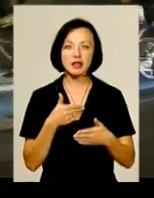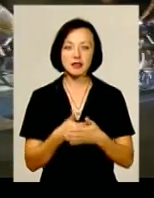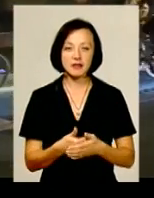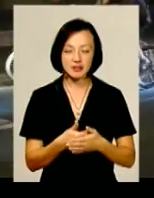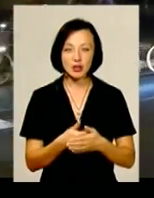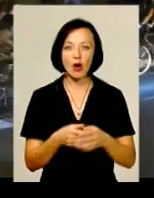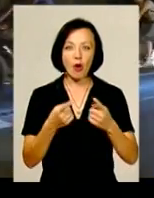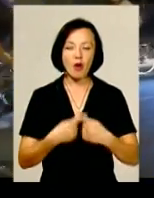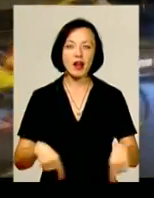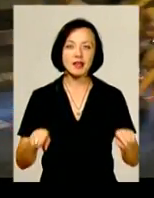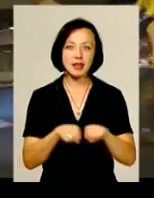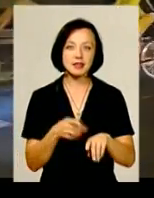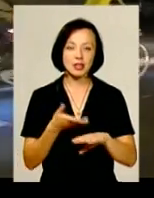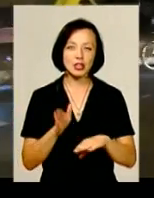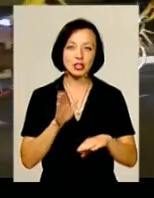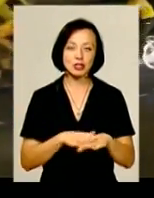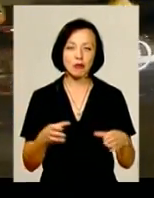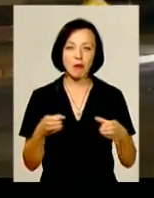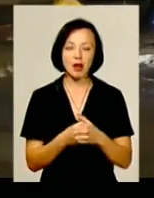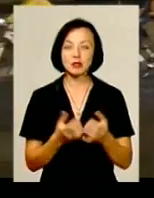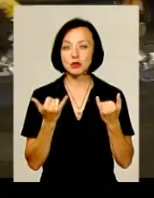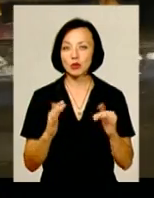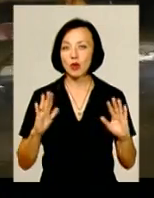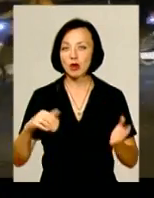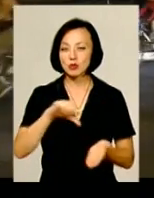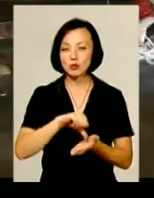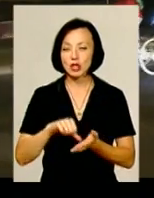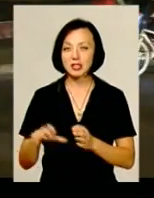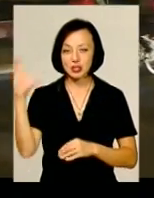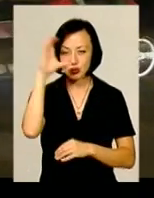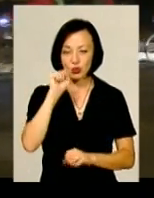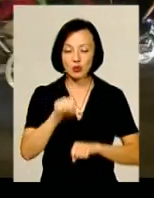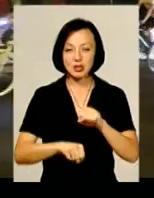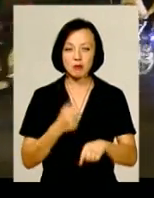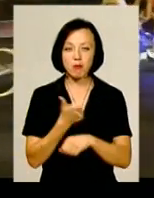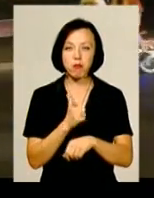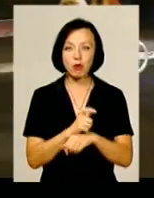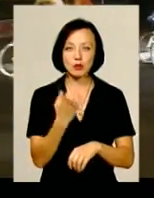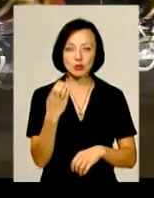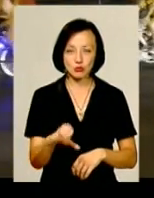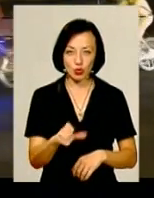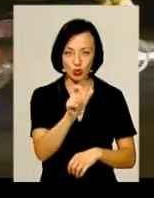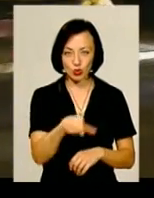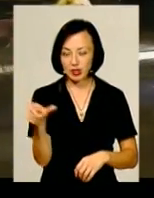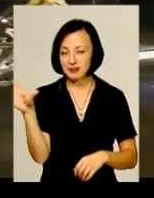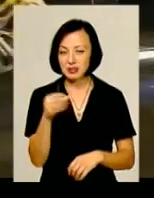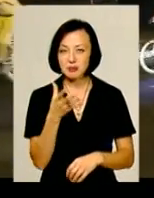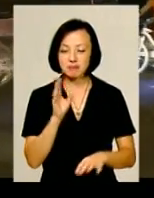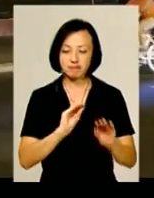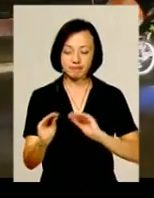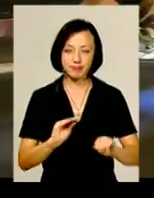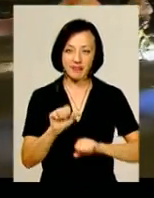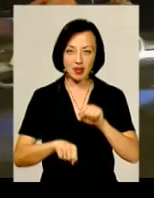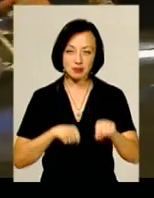громадської організації «Критична маса». Цього разу учасниками нічного заїзду стали понад сотня людей. Всі вони прикрасили свої